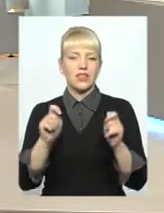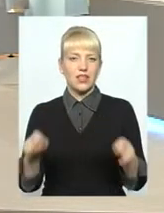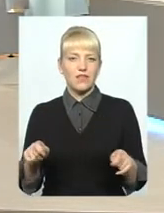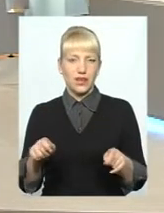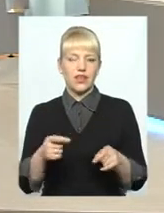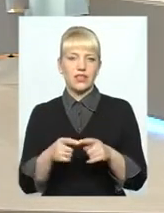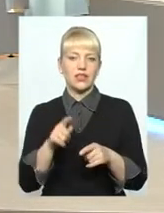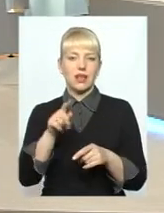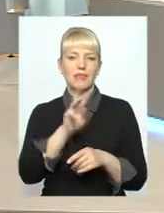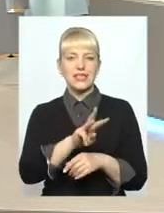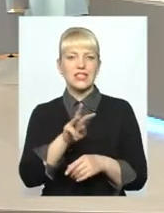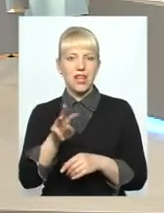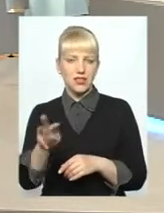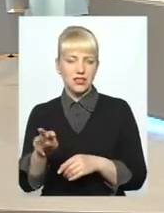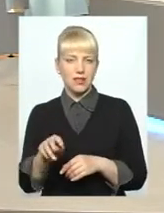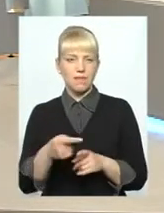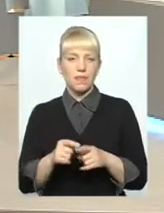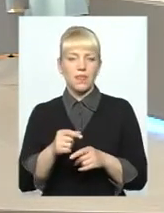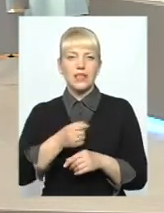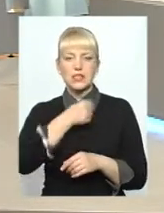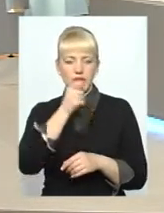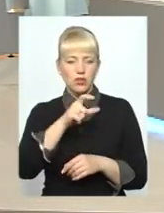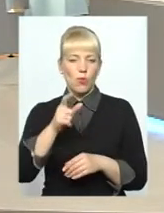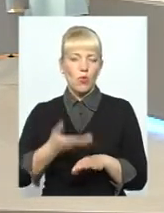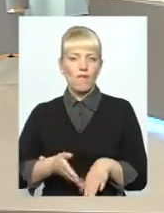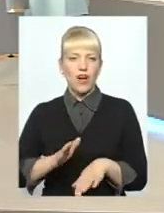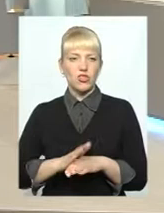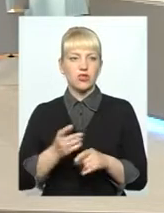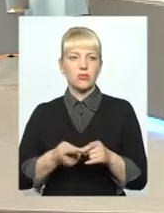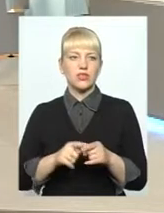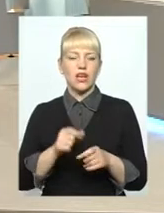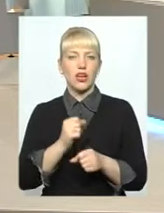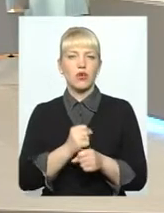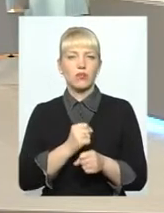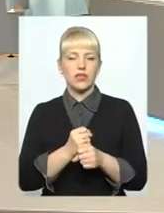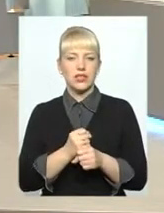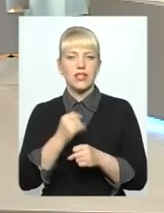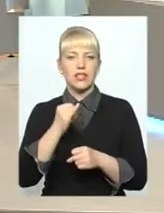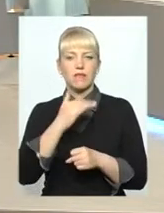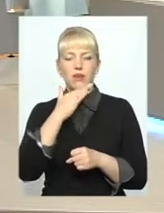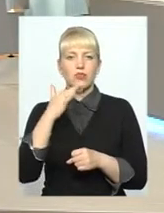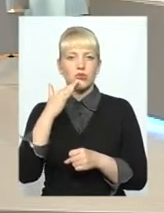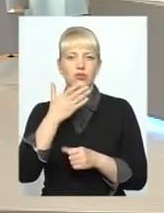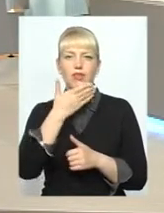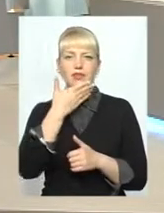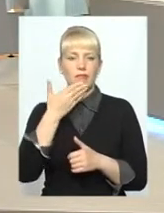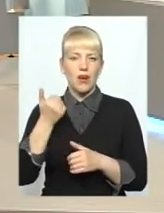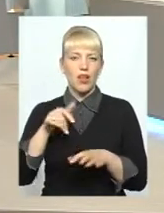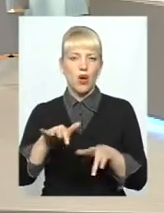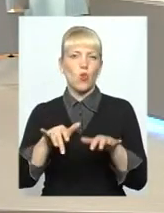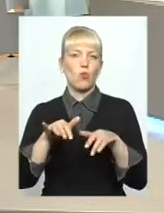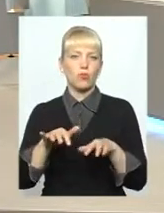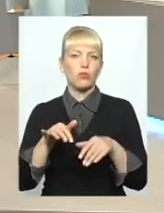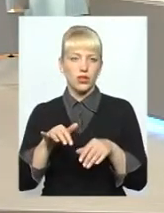Ні, НКРЄ встановлюється. Це важко робити. І в багатьох і немає комп'ютера.